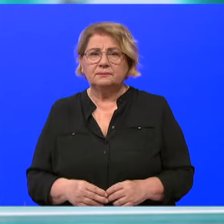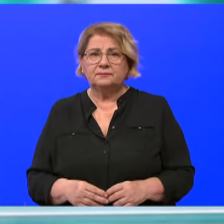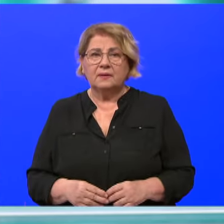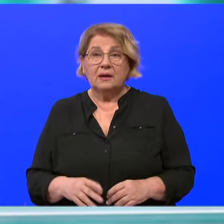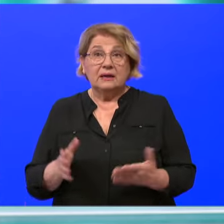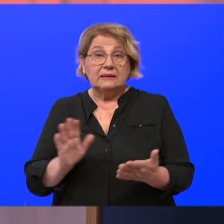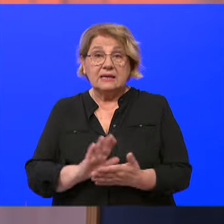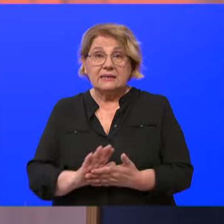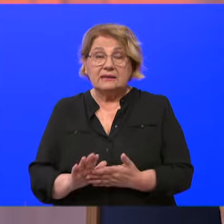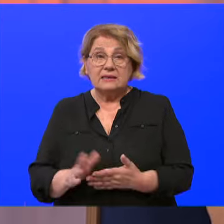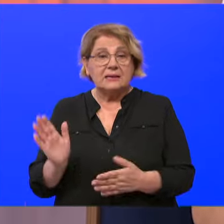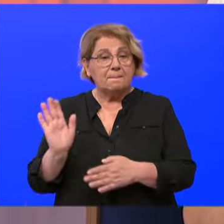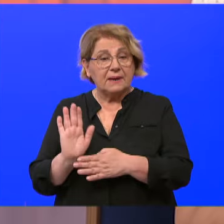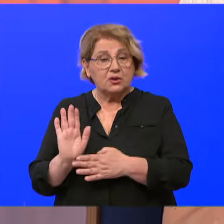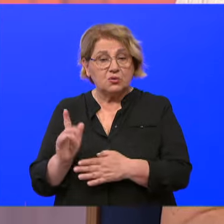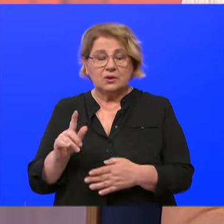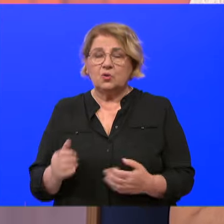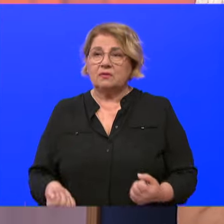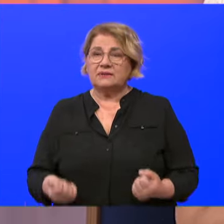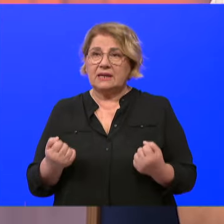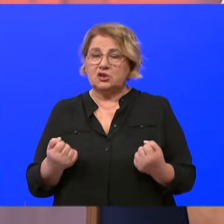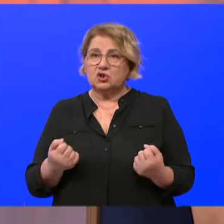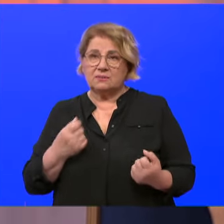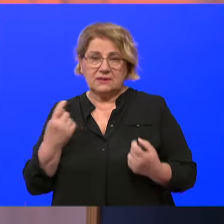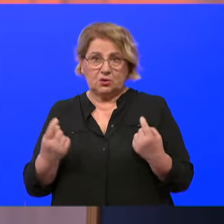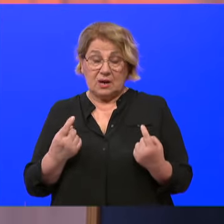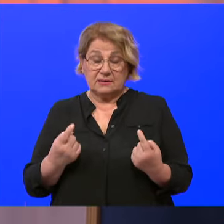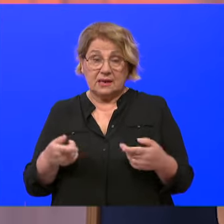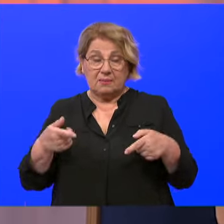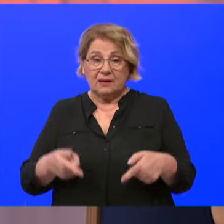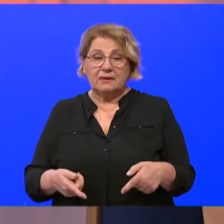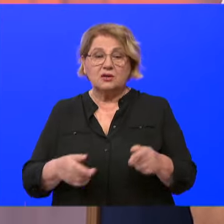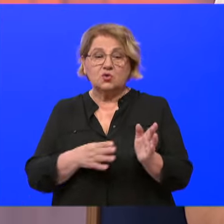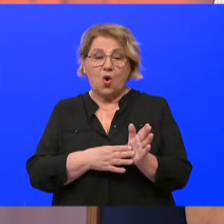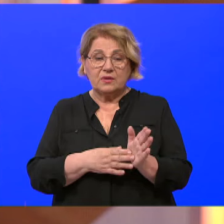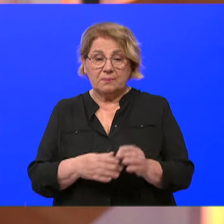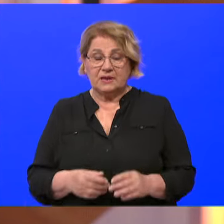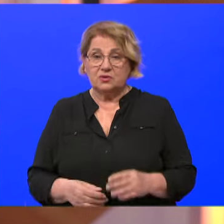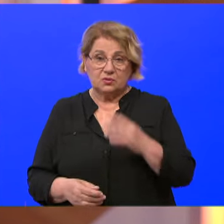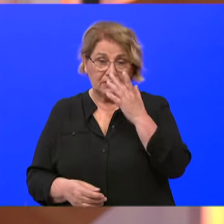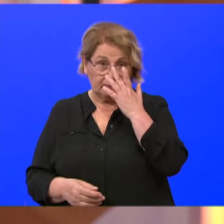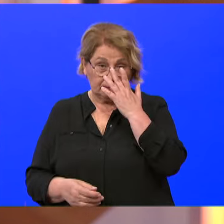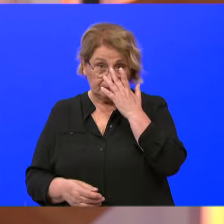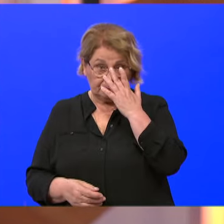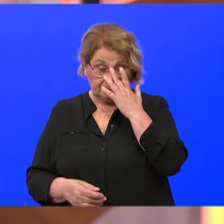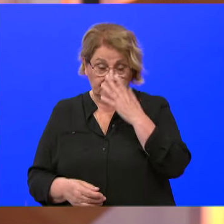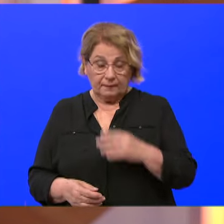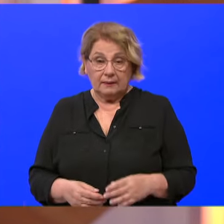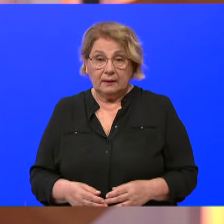Da ste jednostavno prisutni. U tim teškim trenucima da ste jednostavno prisutni. To je ono što nam nedostaje. Evo,